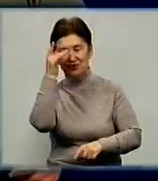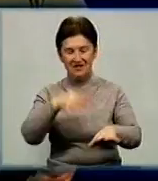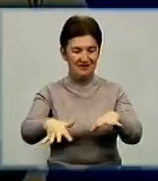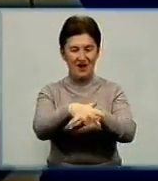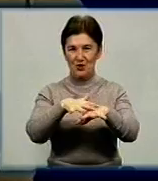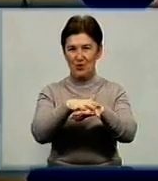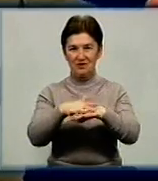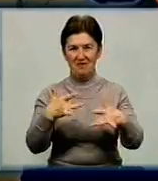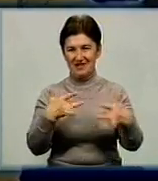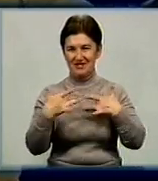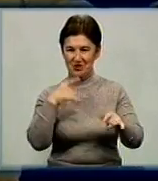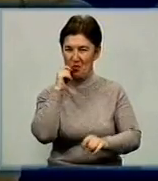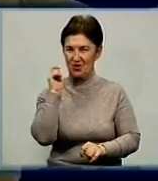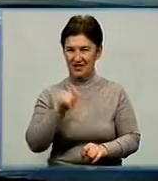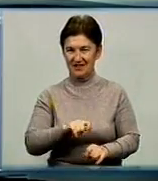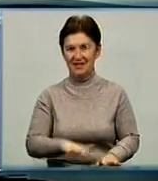артистом України.